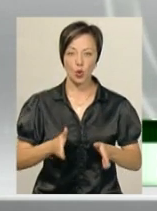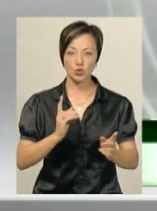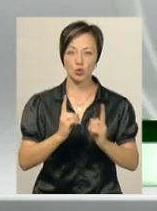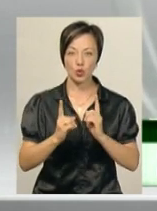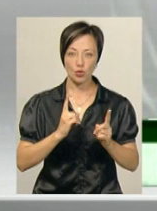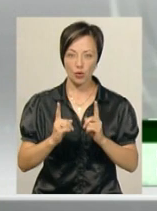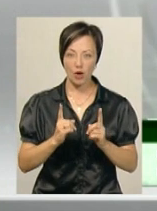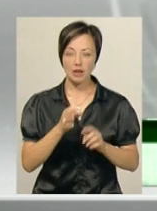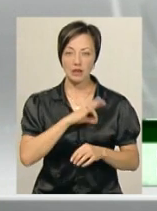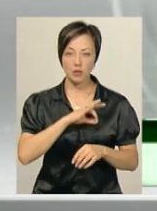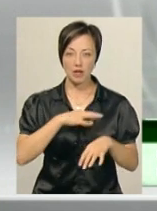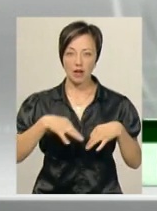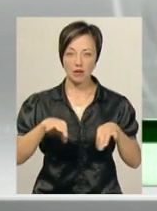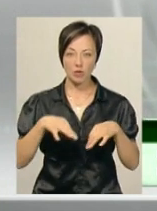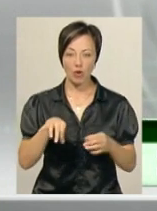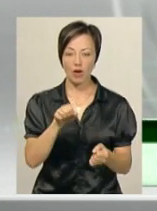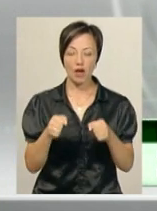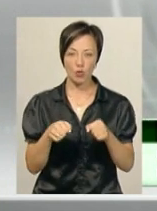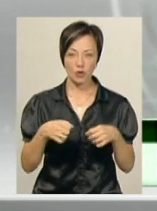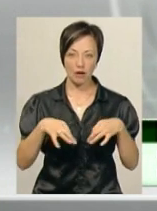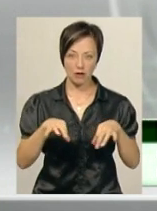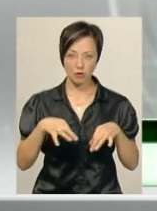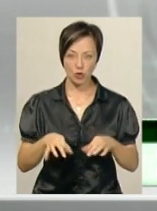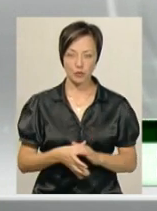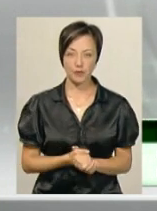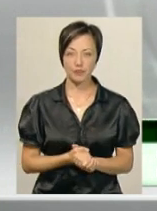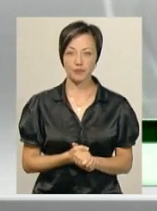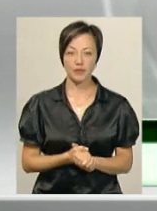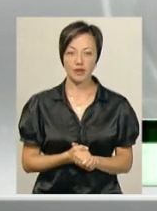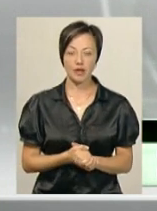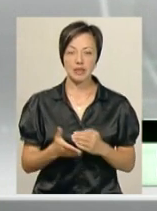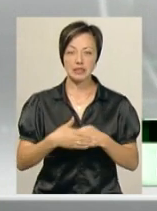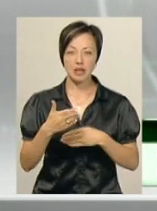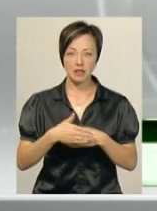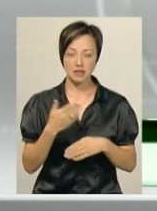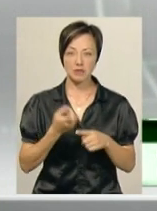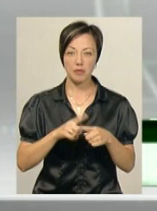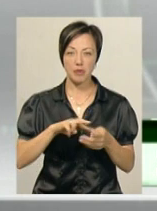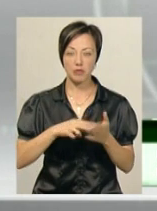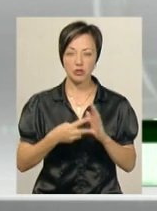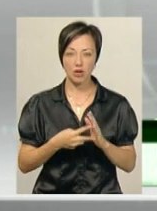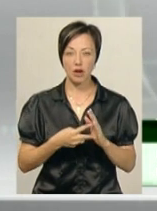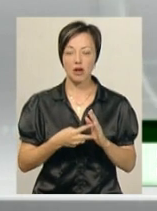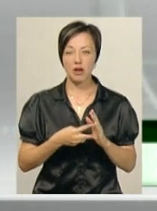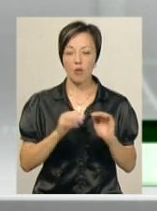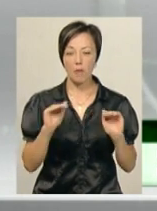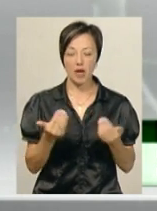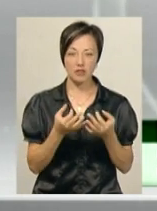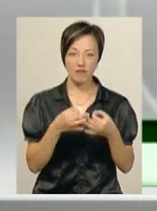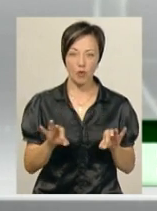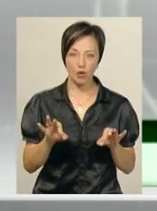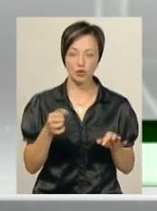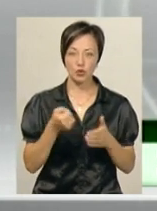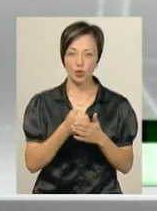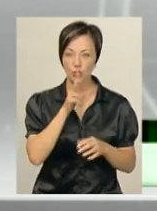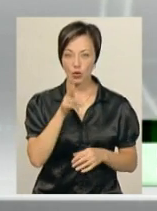транспорту особами, які керують транспортними засобами. Санкція цієї статті передбачає покарання у вигляді обмеження волі на